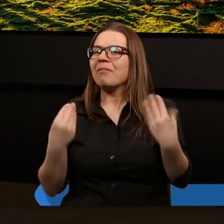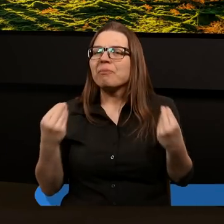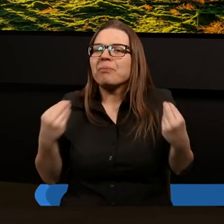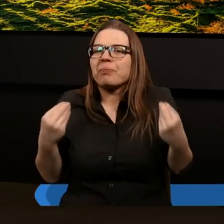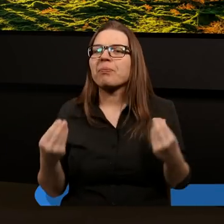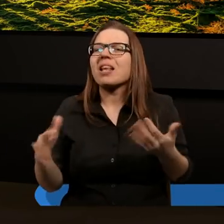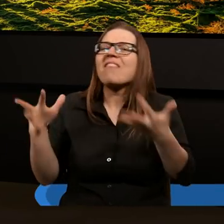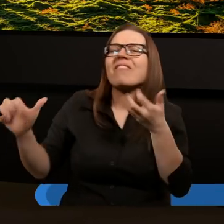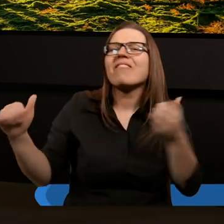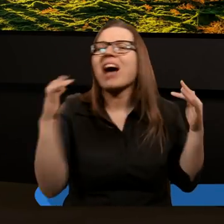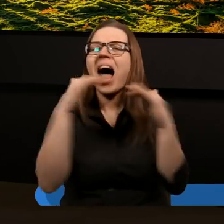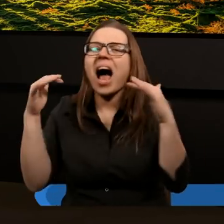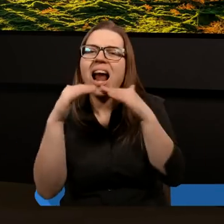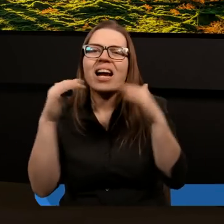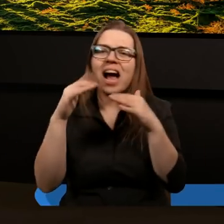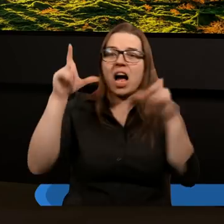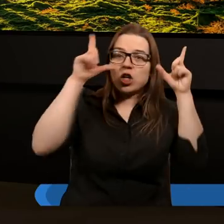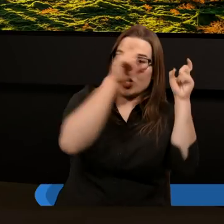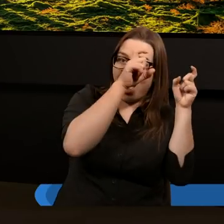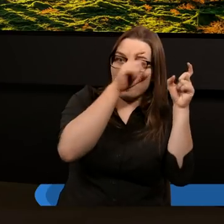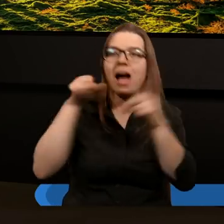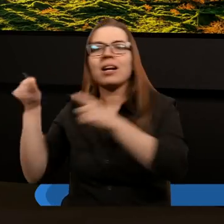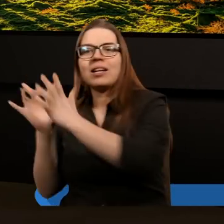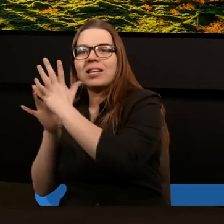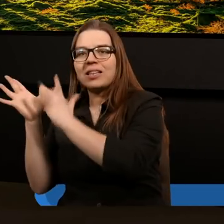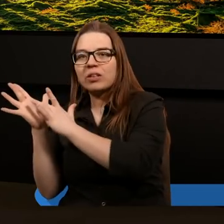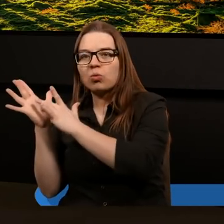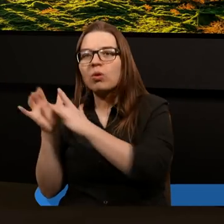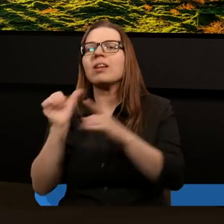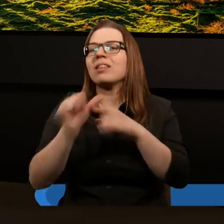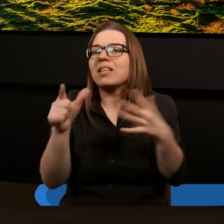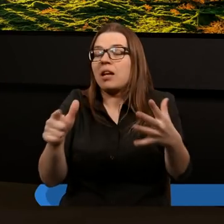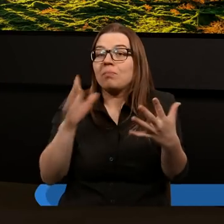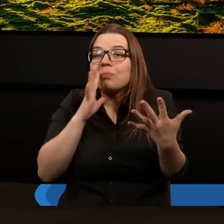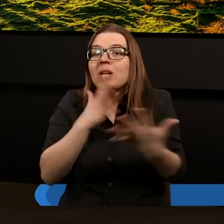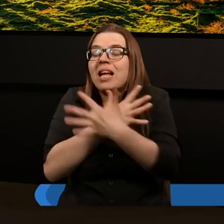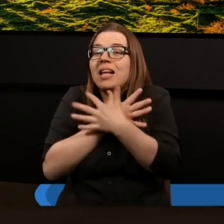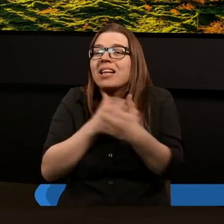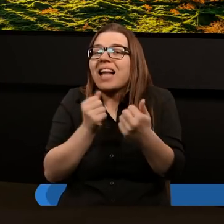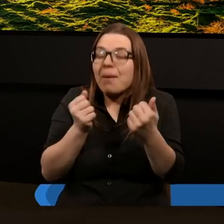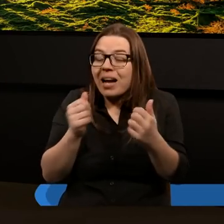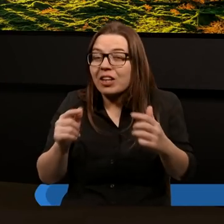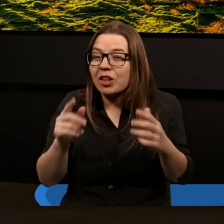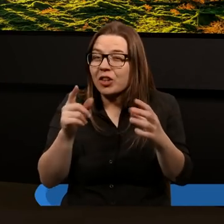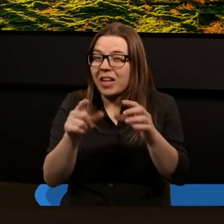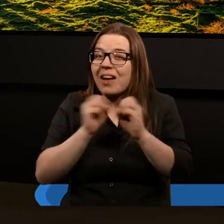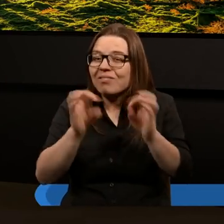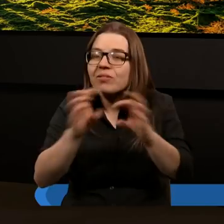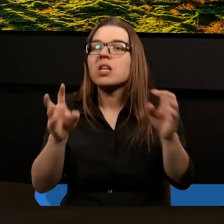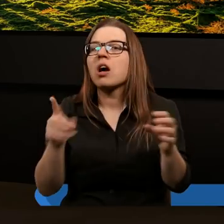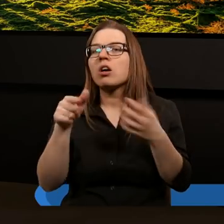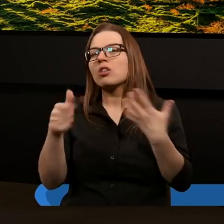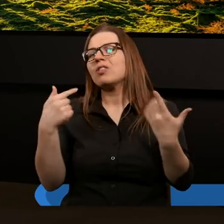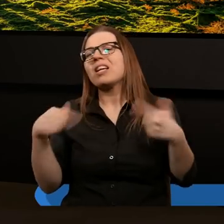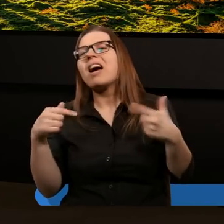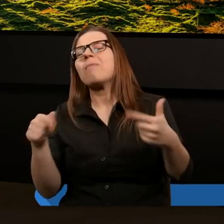gdzie walka między szatanem a Chrystusem jest tam właśnie tak dramatycznie oddana, bo to nie była walka